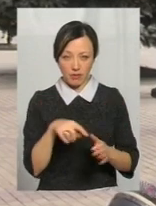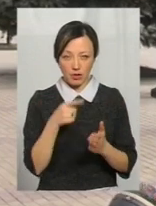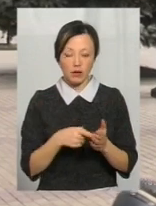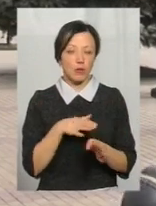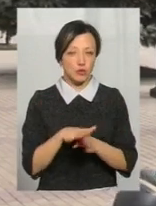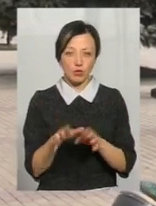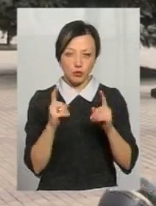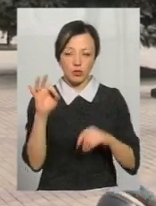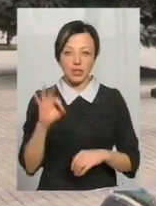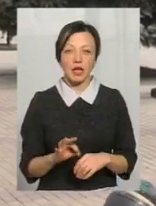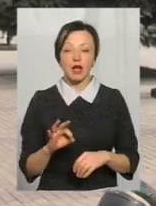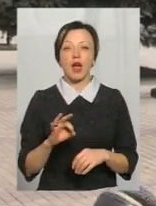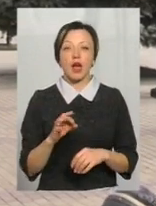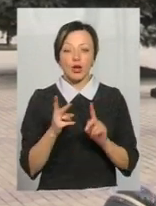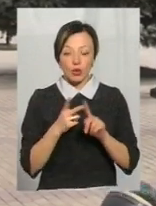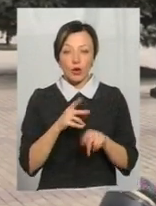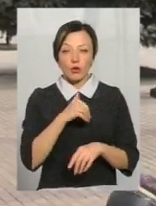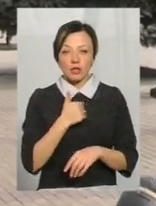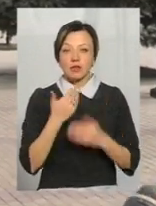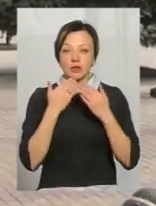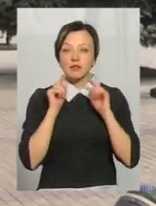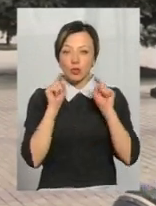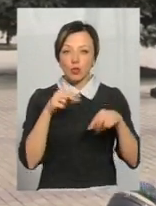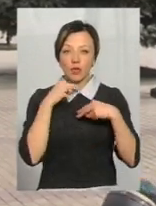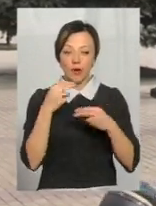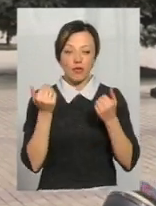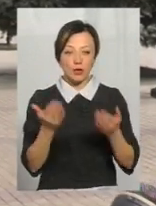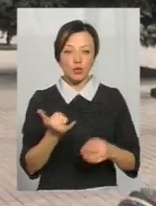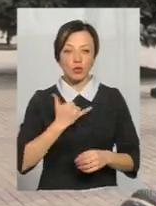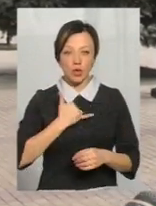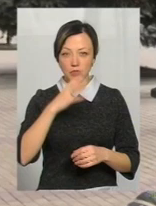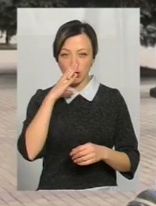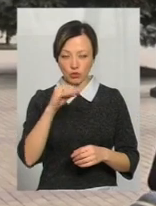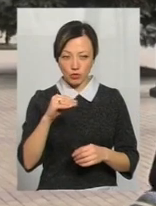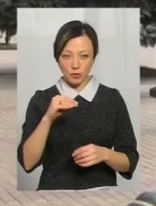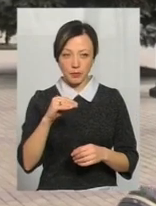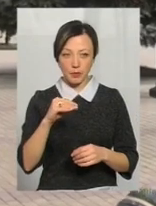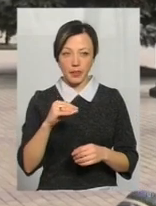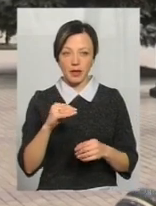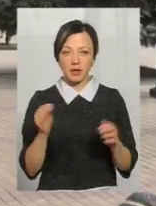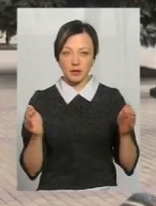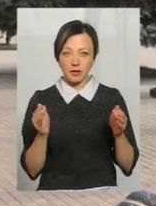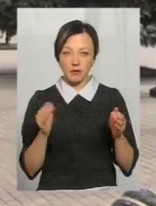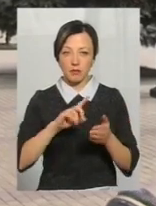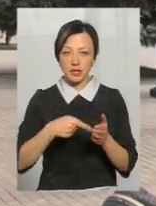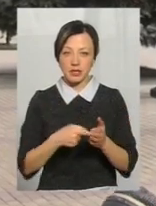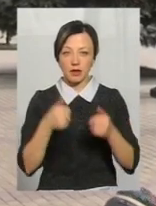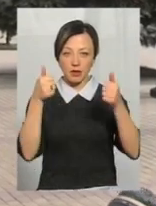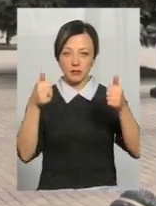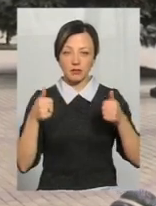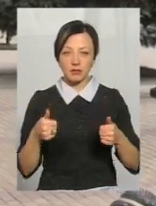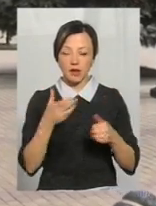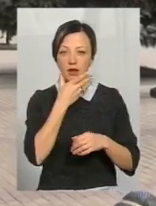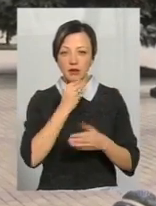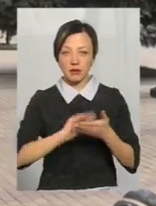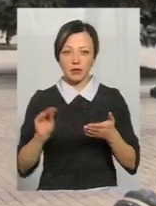Це раз. По-друге, я би хотів би також звернути вашу увагу. У нас в маршрутках, ці, що їздять по місті, висить дуже така гарна